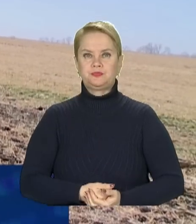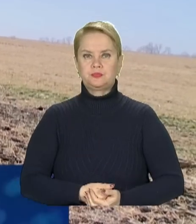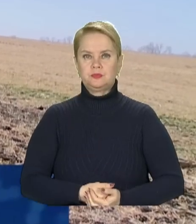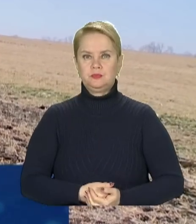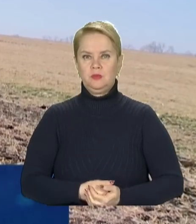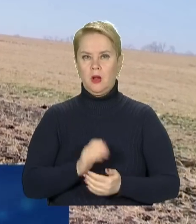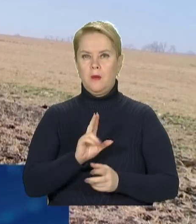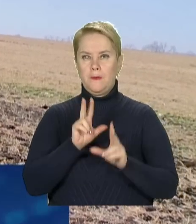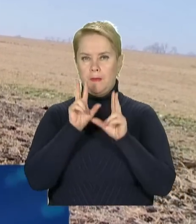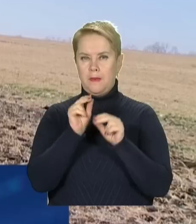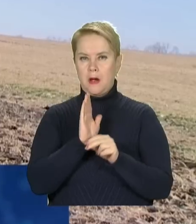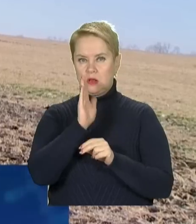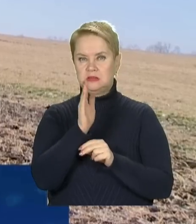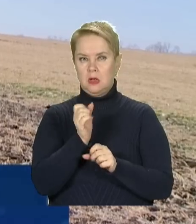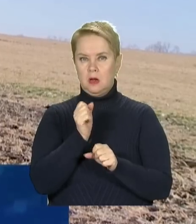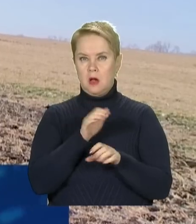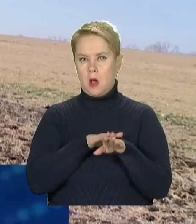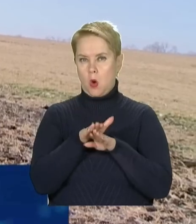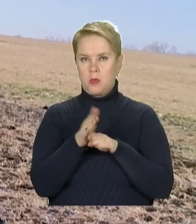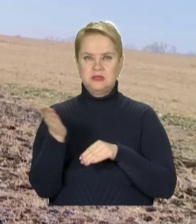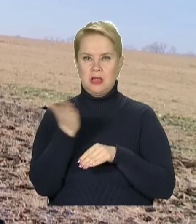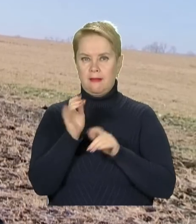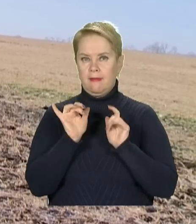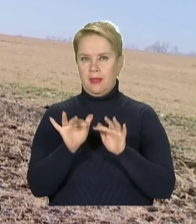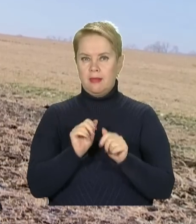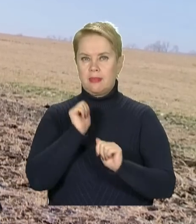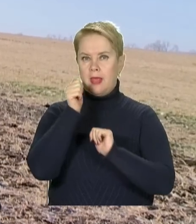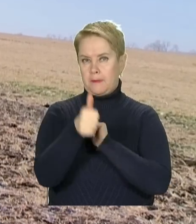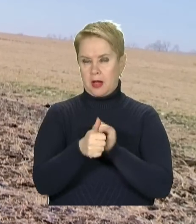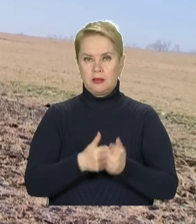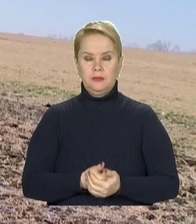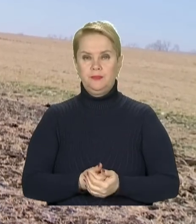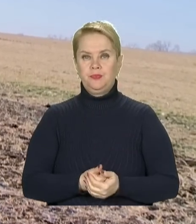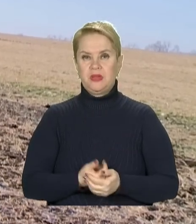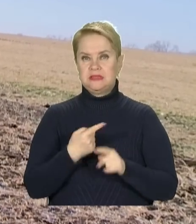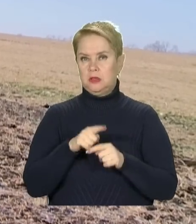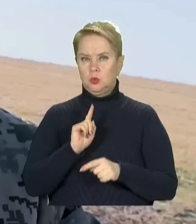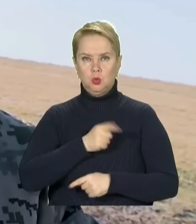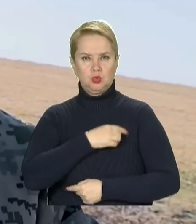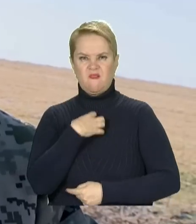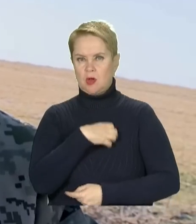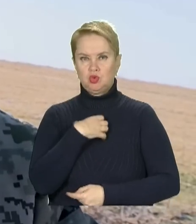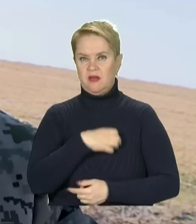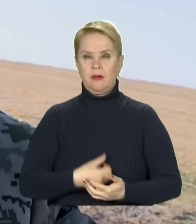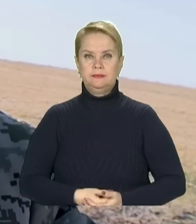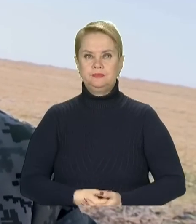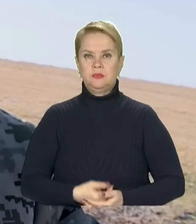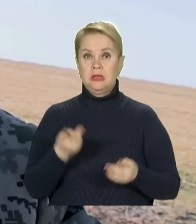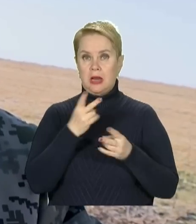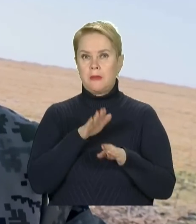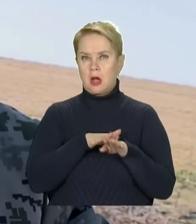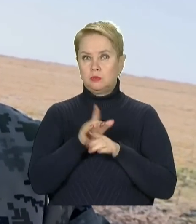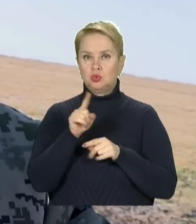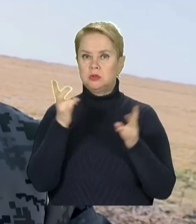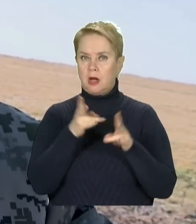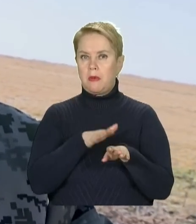прогнозувати та робити якісь дії наперед. Це дуже важливо насамперед. Треба робити